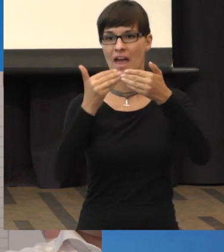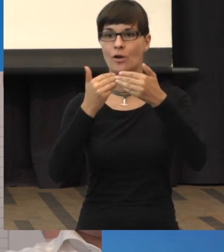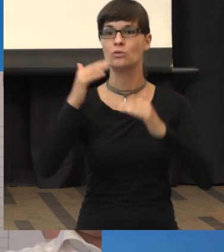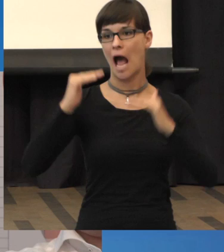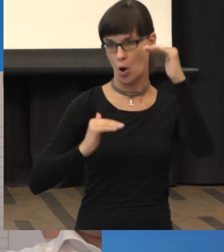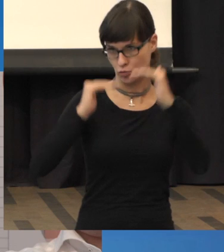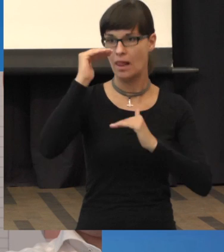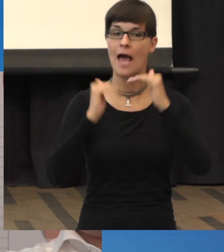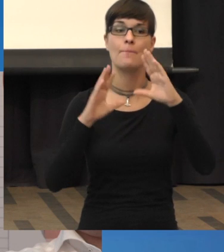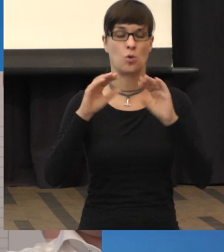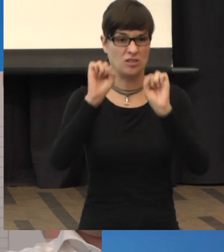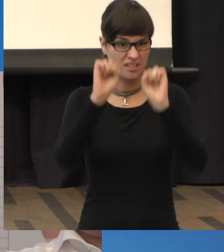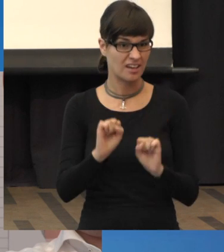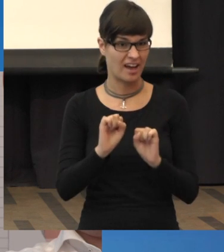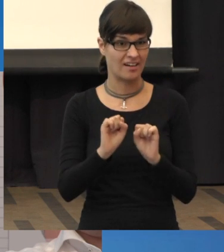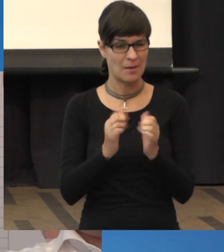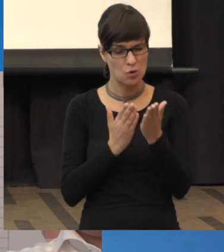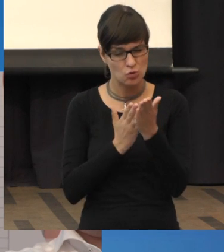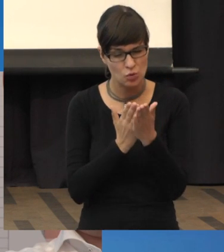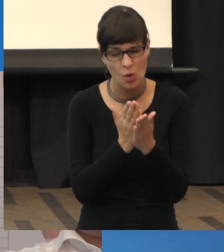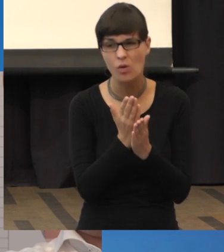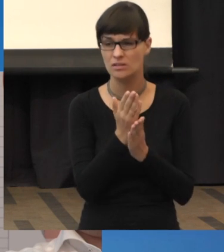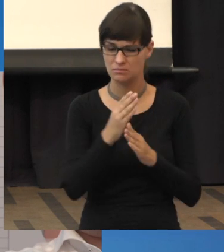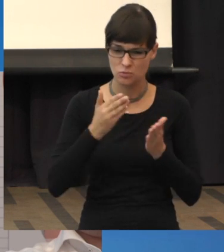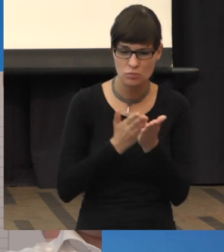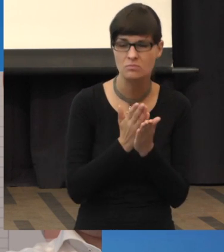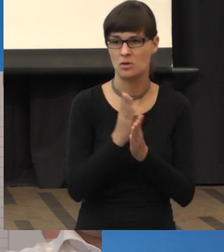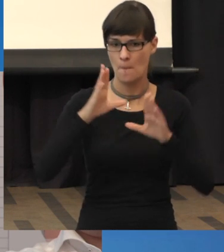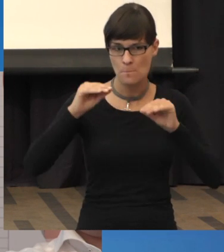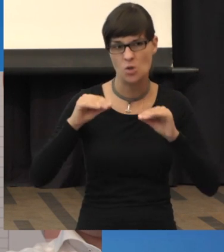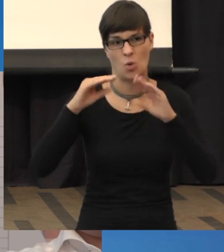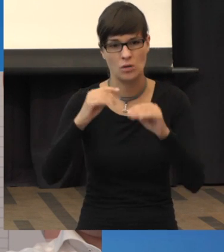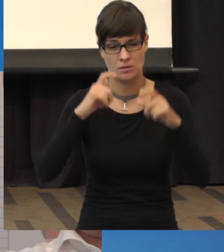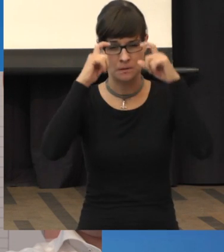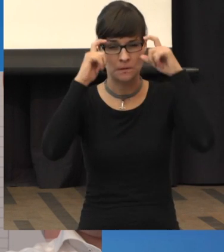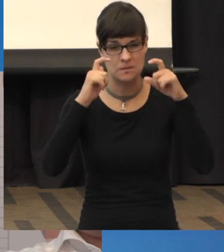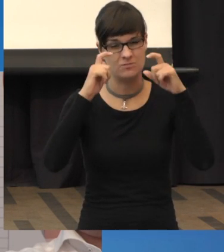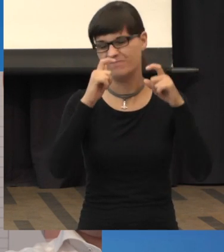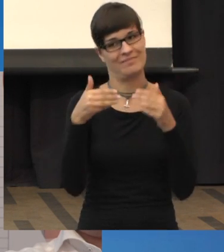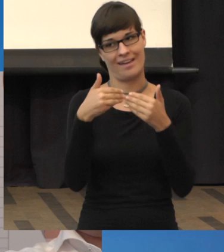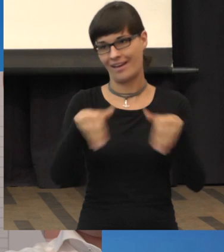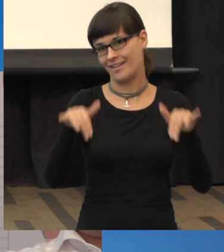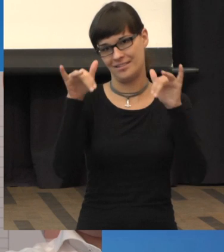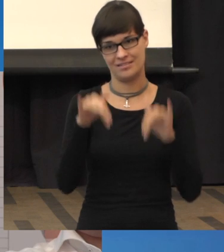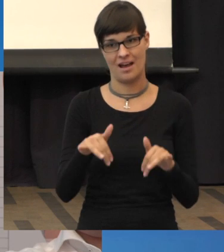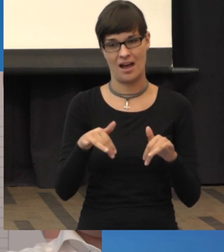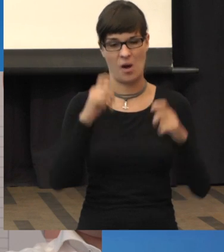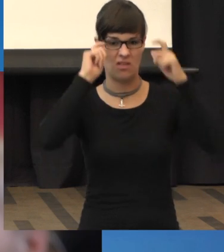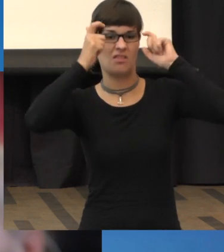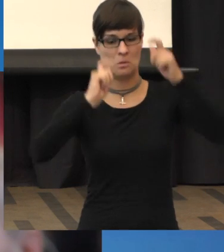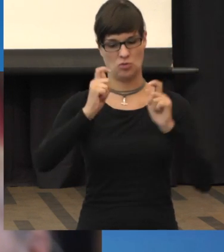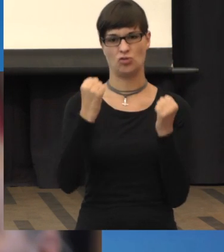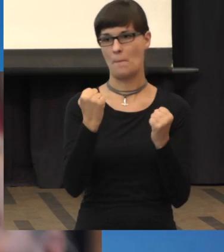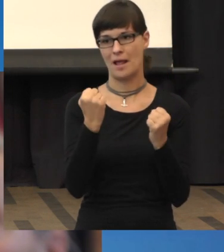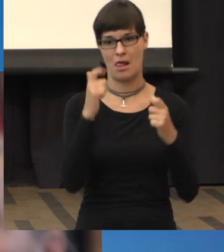aber für den weiteren Einsatz haben sie oftmals Grenzen, auch an der Stabilität. Ich wollte